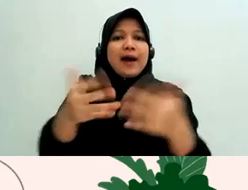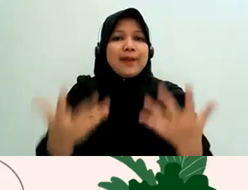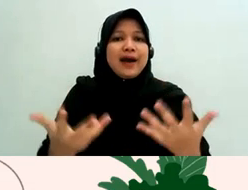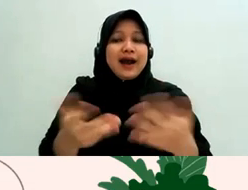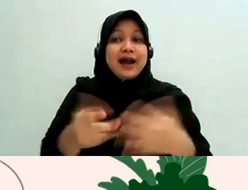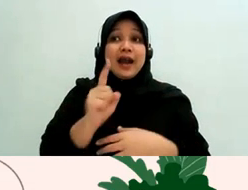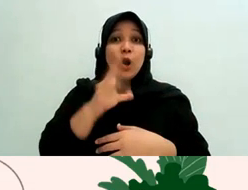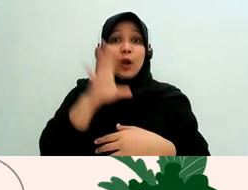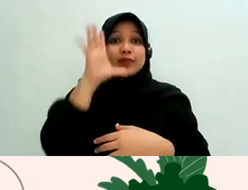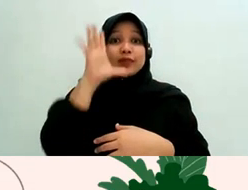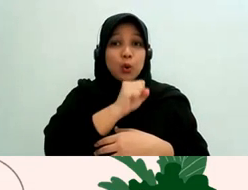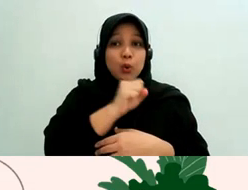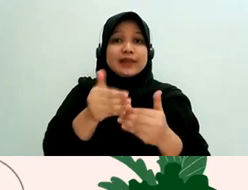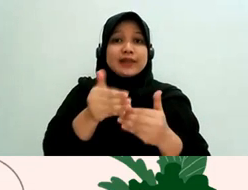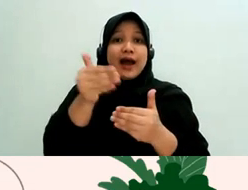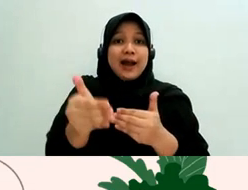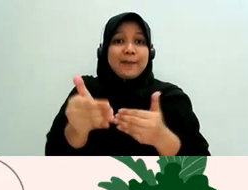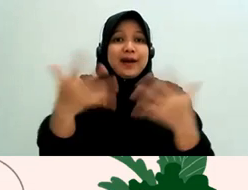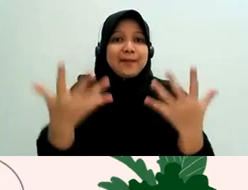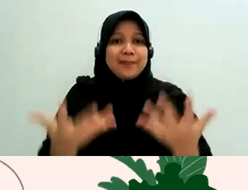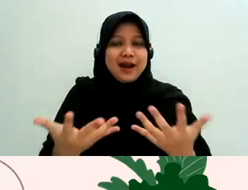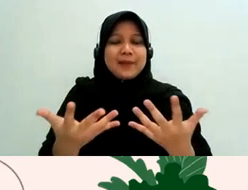tahu bahwa dia sedang dalam proses